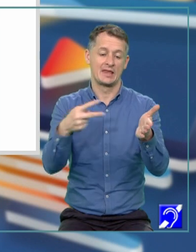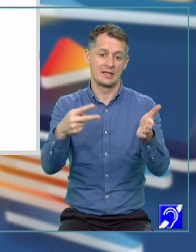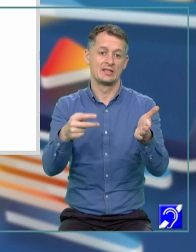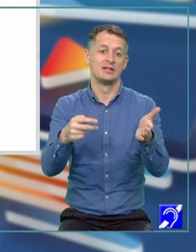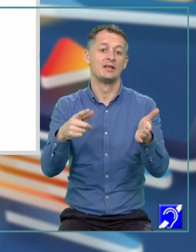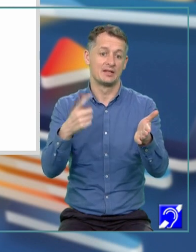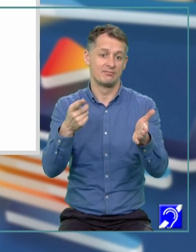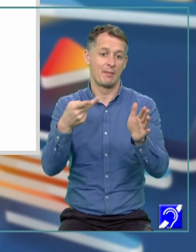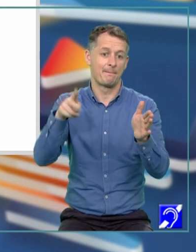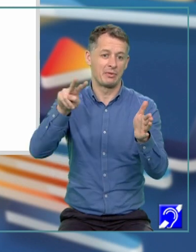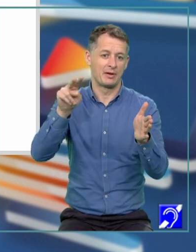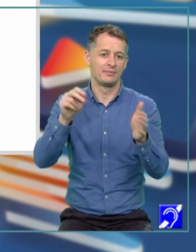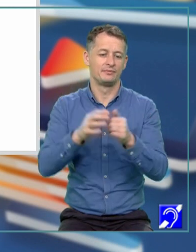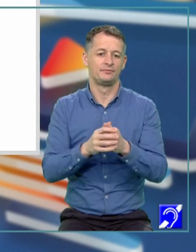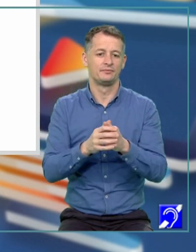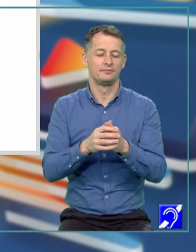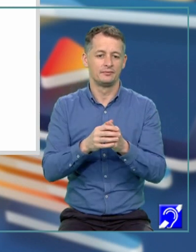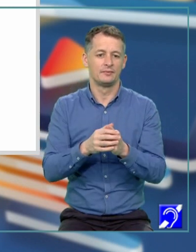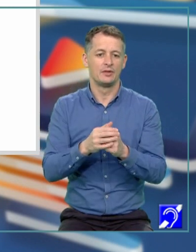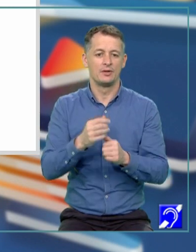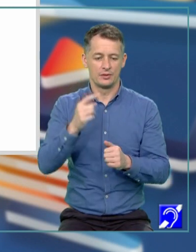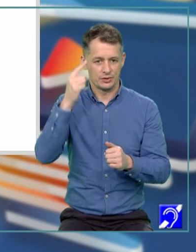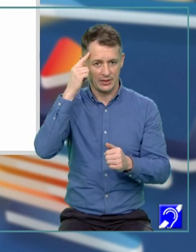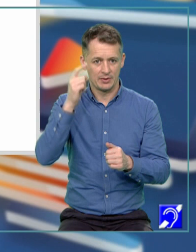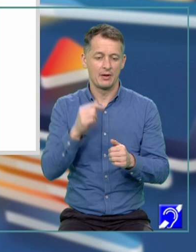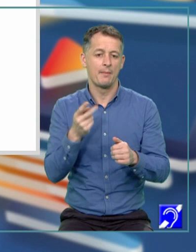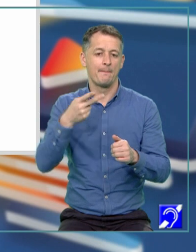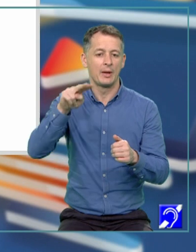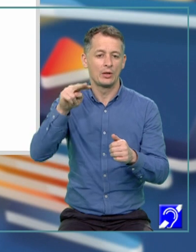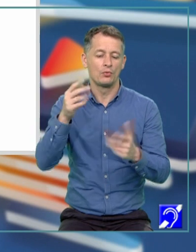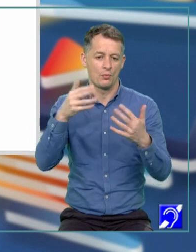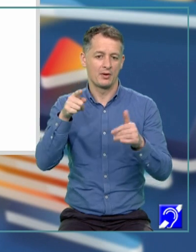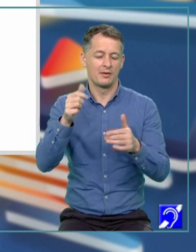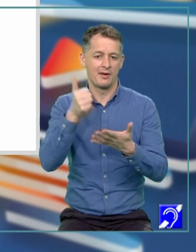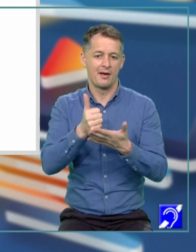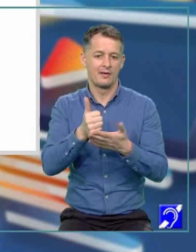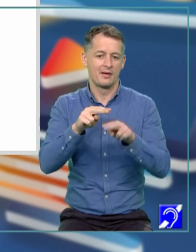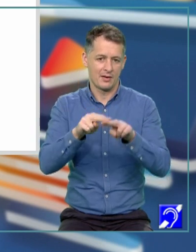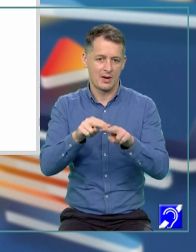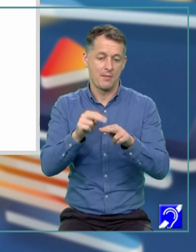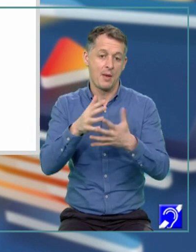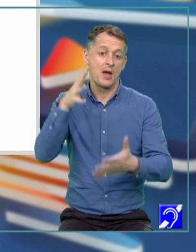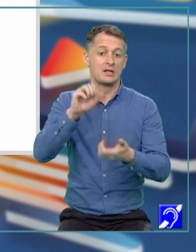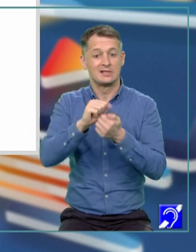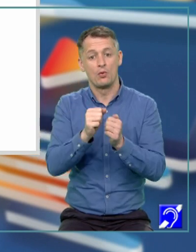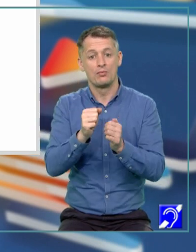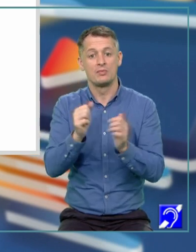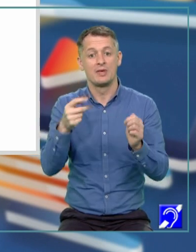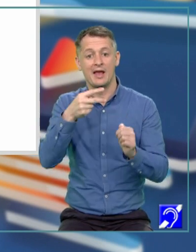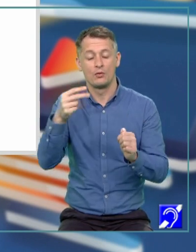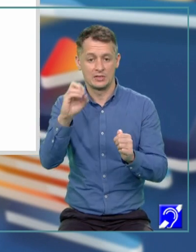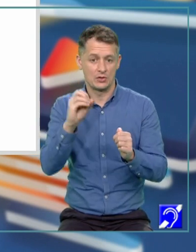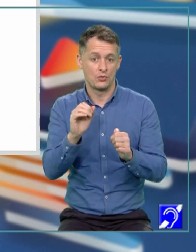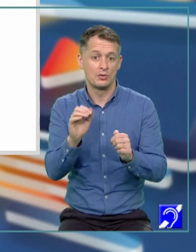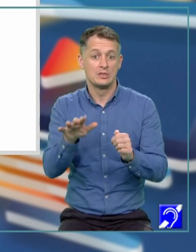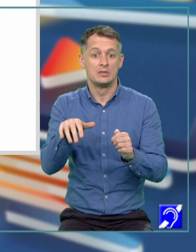pătrat. Știm bine că pătratul unui număr real, oricare ar fi acel număr real, rămâne mai mare sau egal cu 0. Ori, în stânga